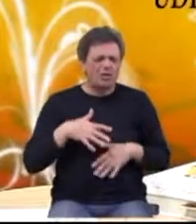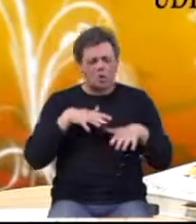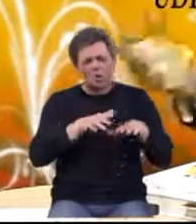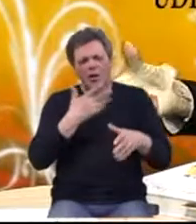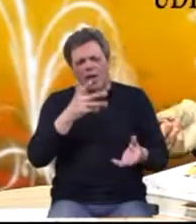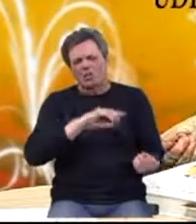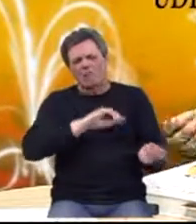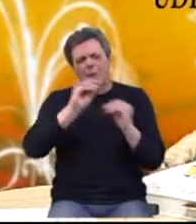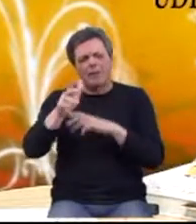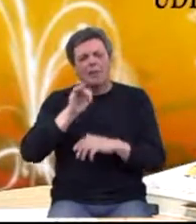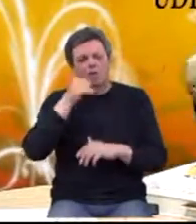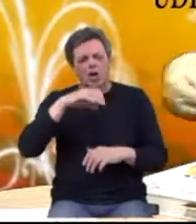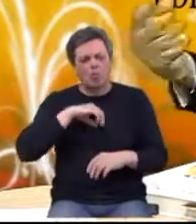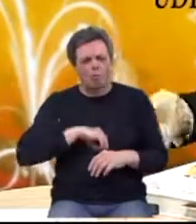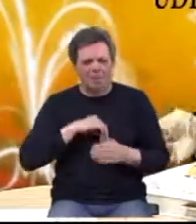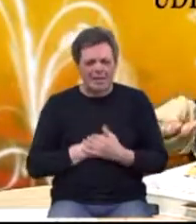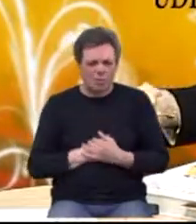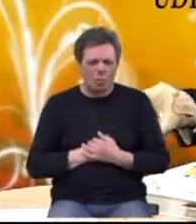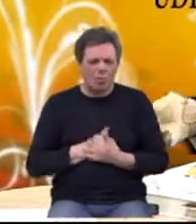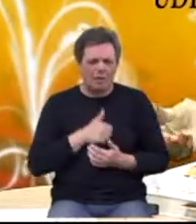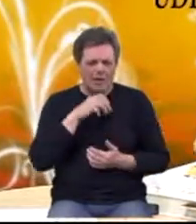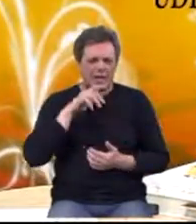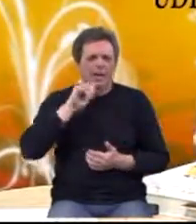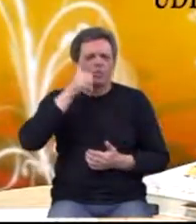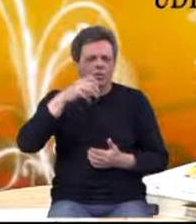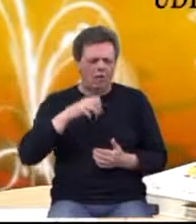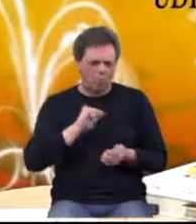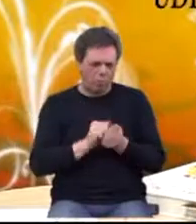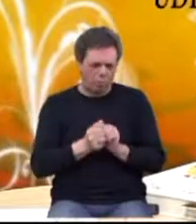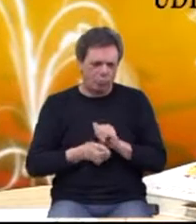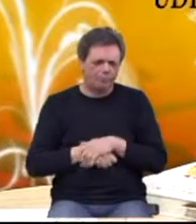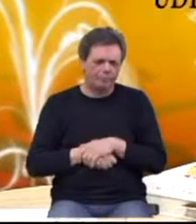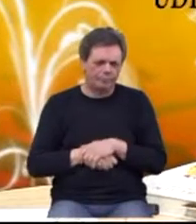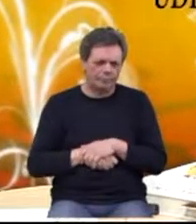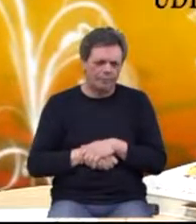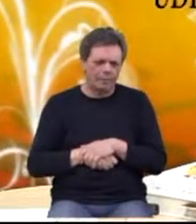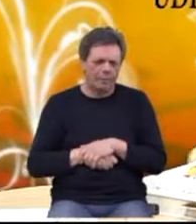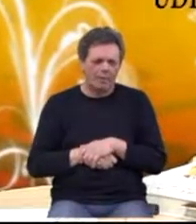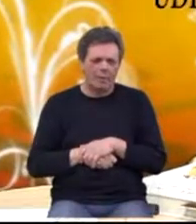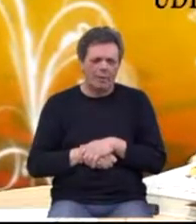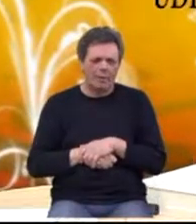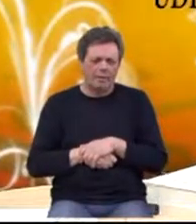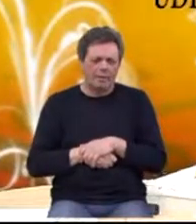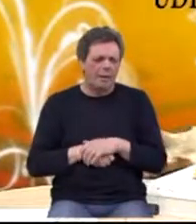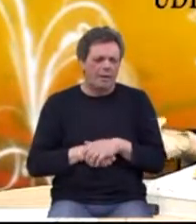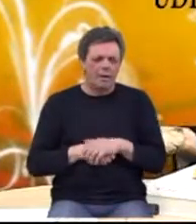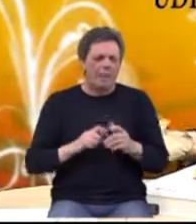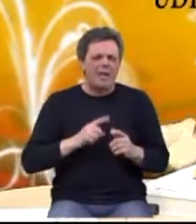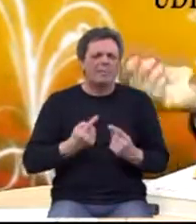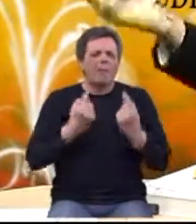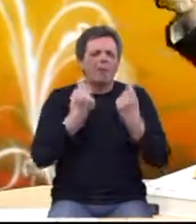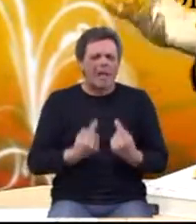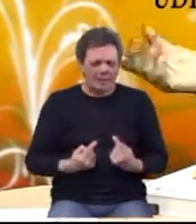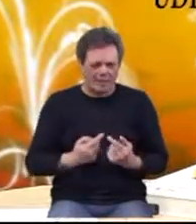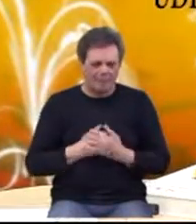sutrašnju motivaciju, sutrašnju borbu. Razumijete, to želimo od naše konferencije. Da ne stanemo izbilja, da ne odemo u